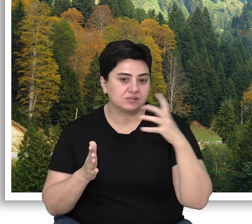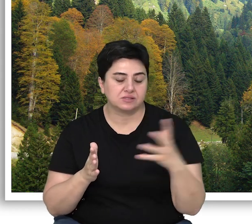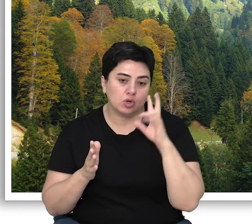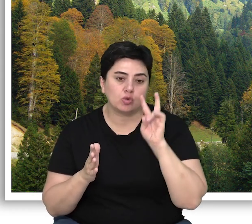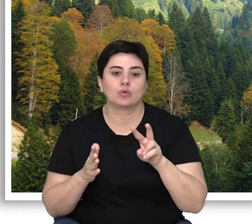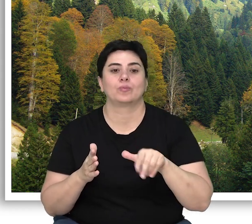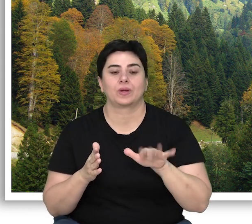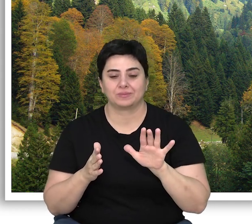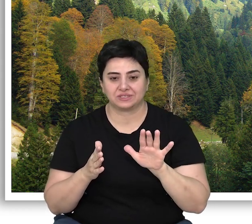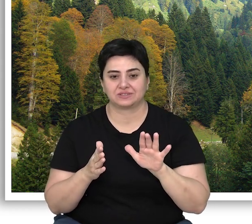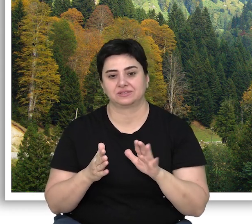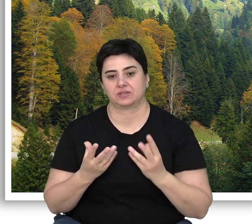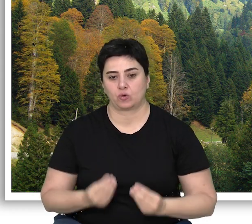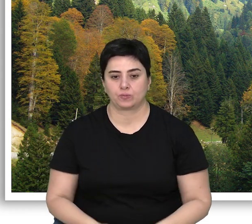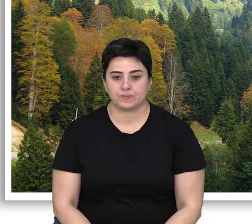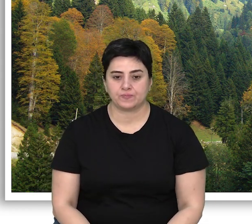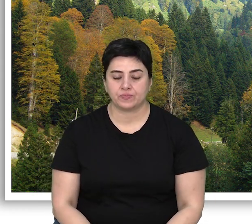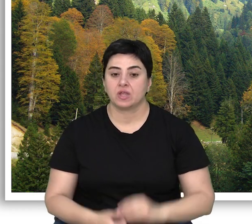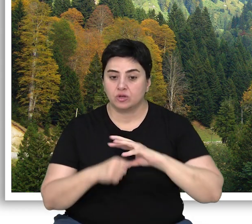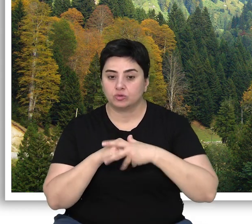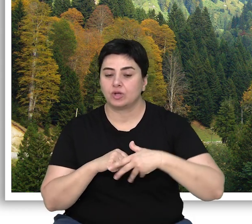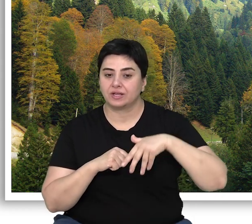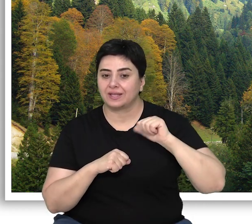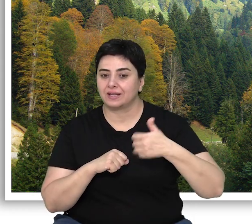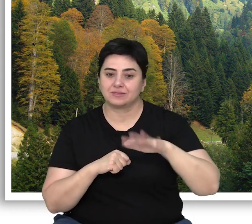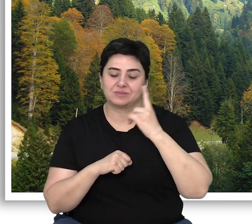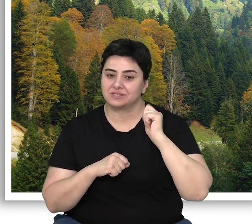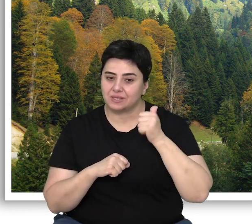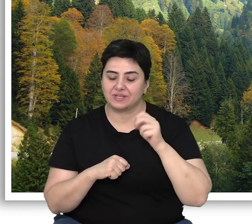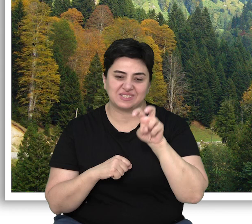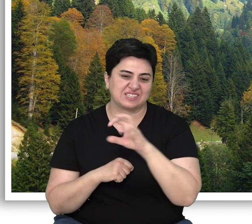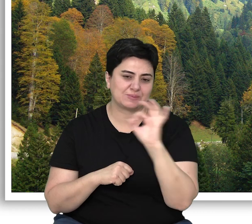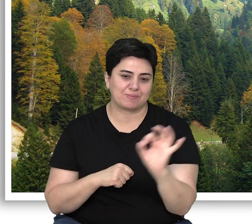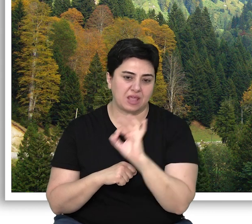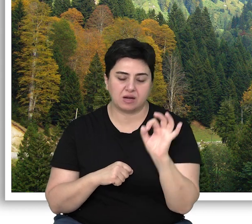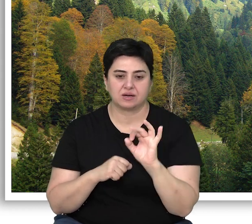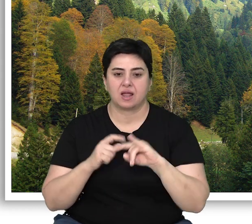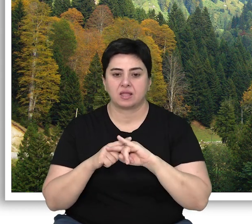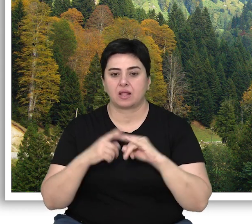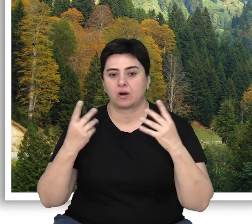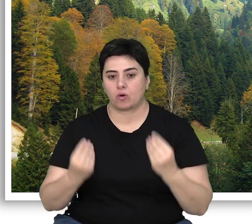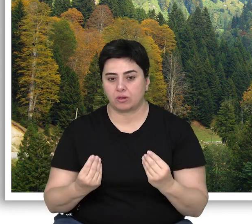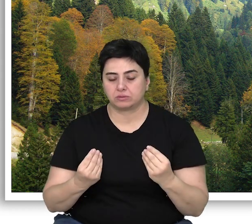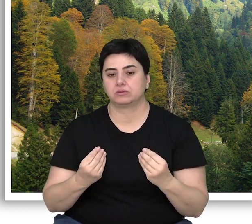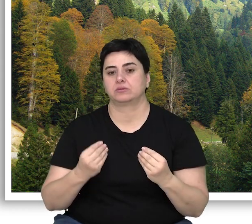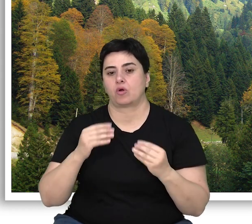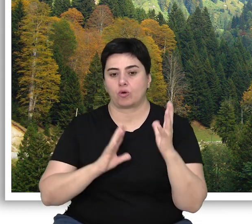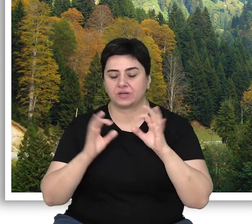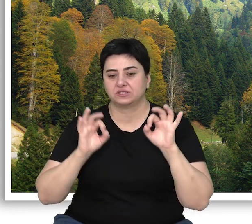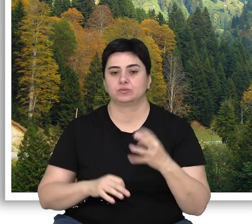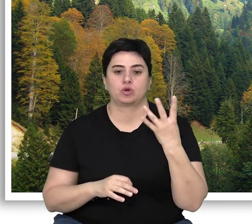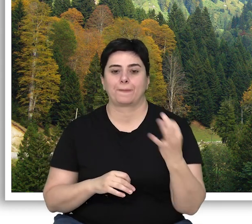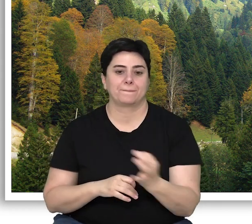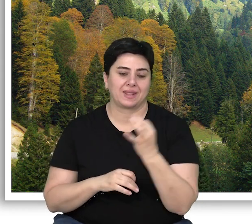görülmemiş düzeylere ulaştı. Dünya genelinde bir zamanlar 8 milyar hektar olan orman alanı bugün 4